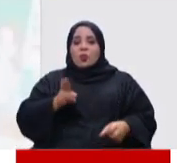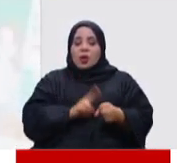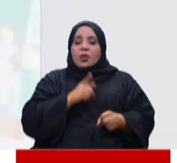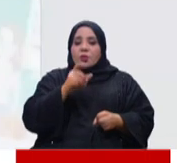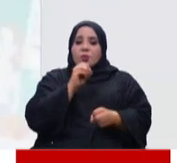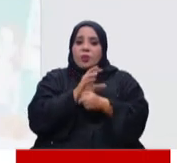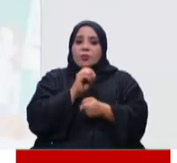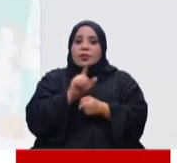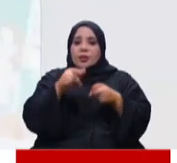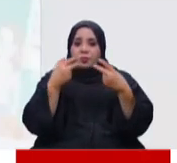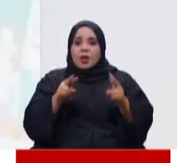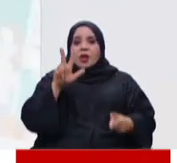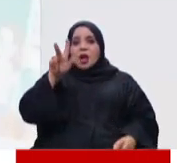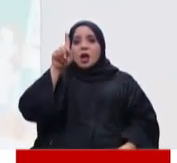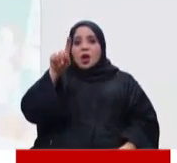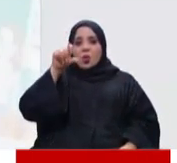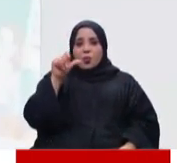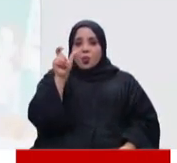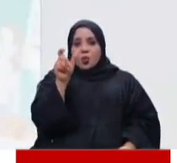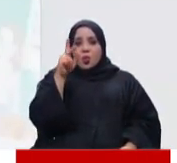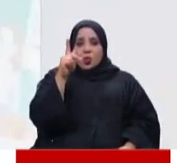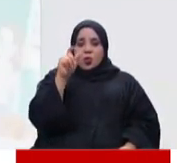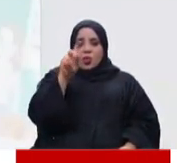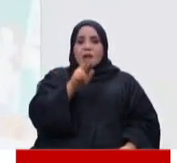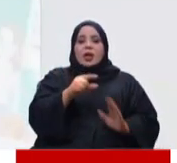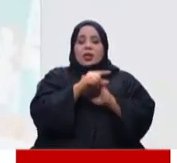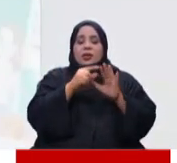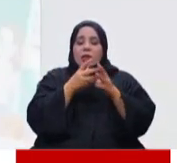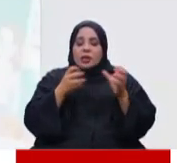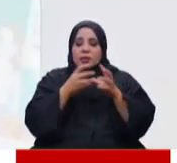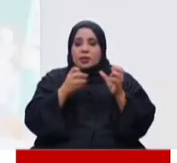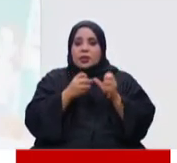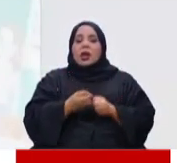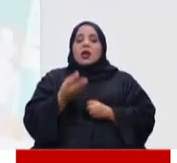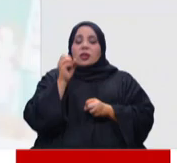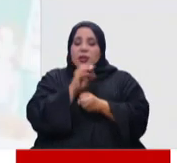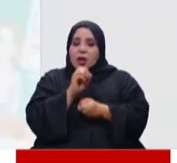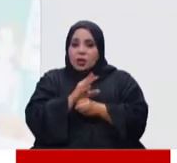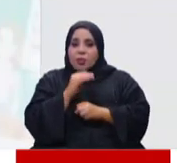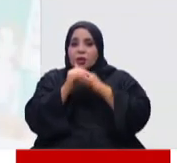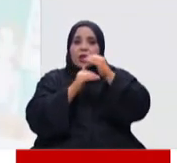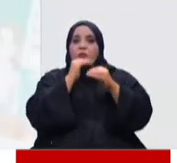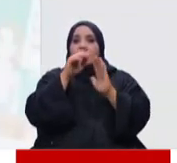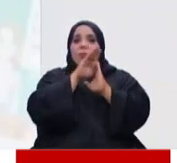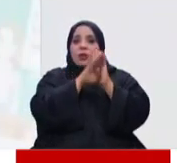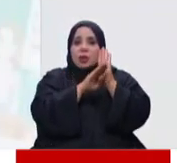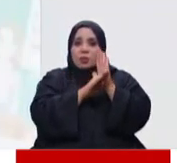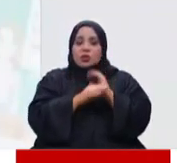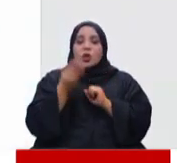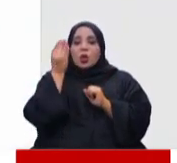المحاضرة التي قدمتها البنوظة تحت عنوان التعليم والتطوير من أجل مستقبل واعد ضمن برنامج الوعي السياسي